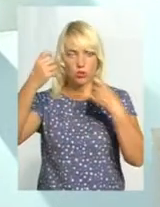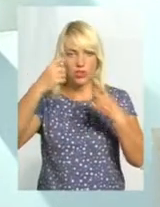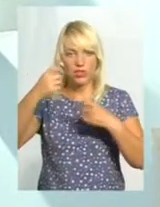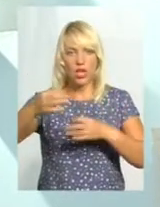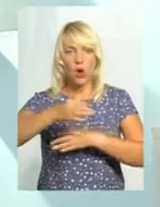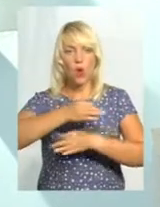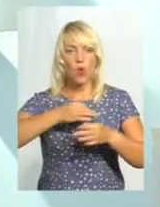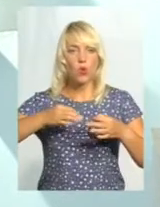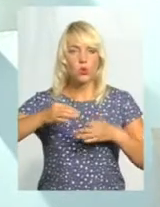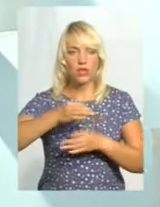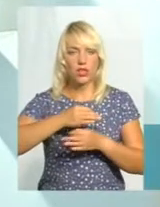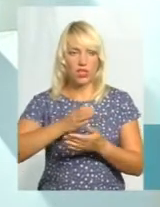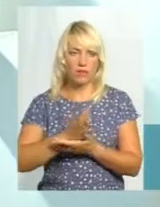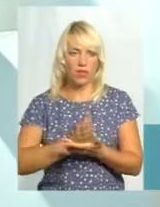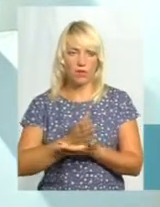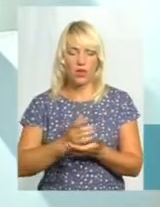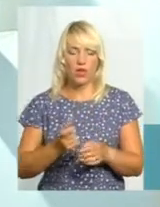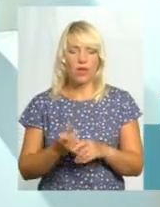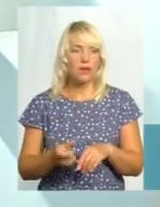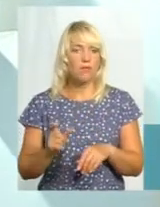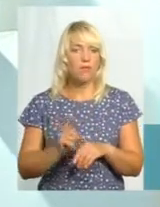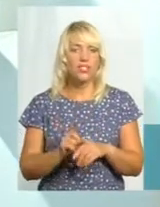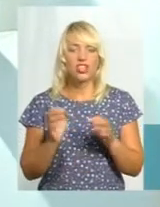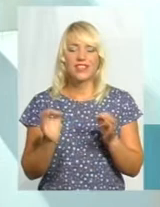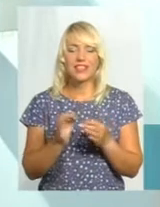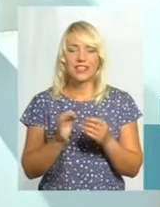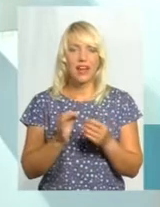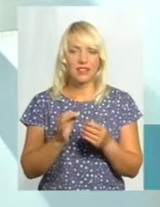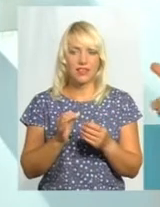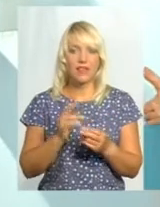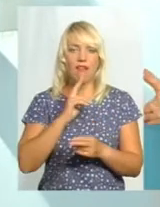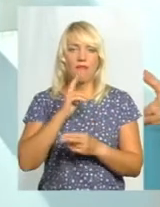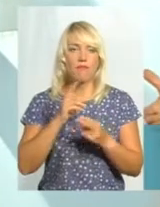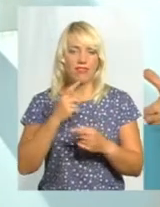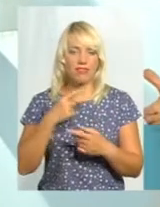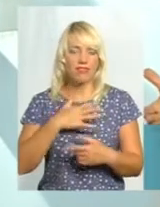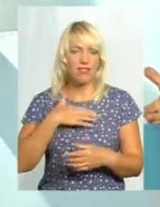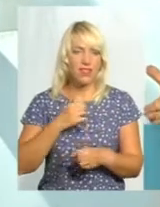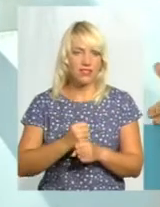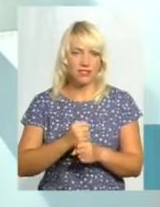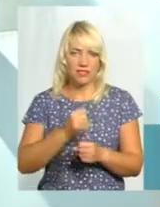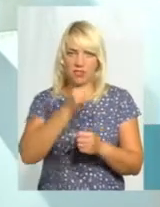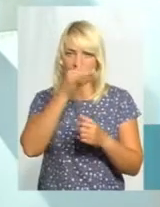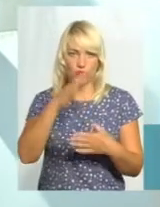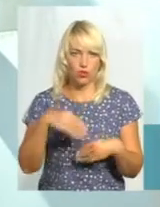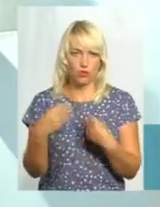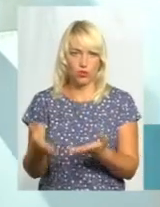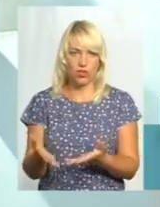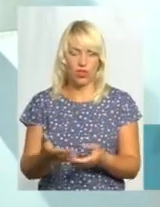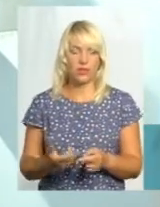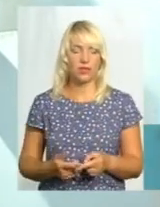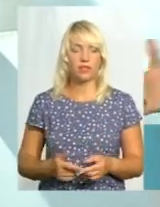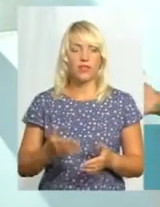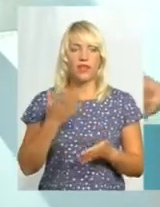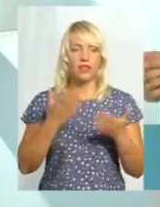надають. Все. Більше ніяких претензій до них пред'явити неможливо, тому що вони надали інформаційно-консультативні послуги. А немає в них